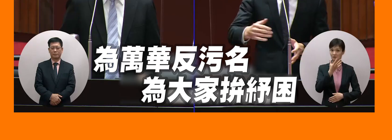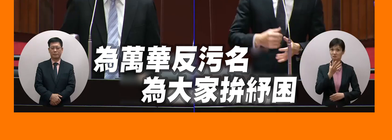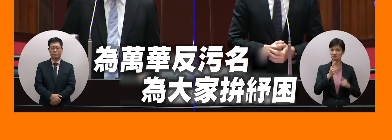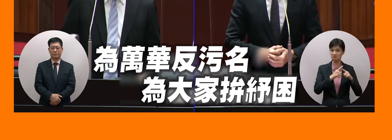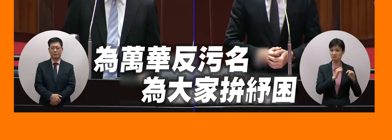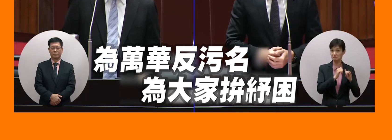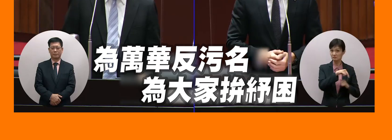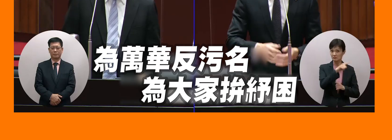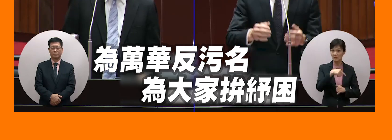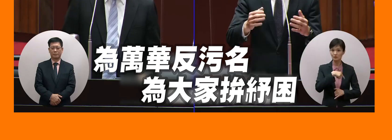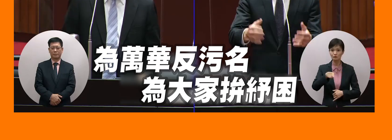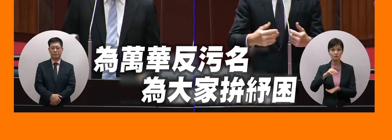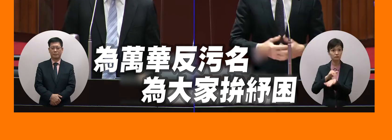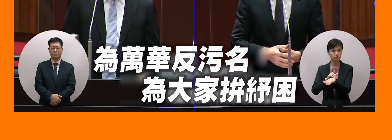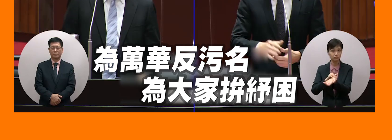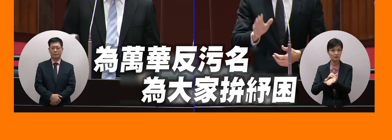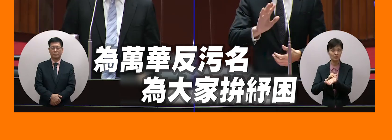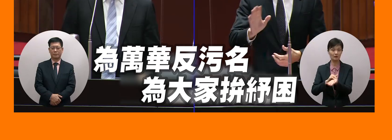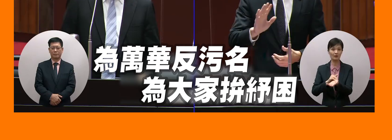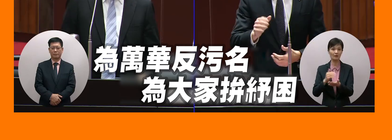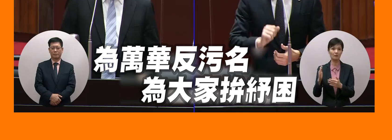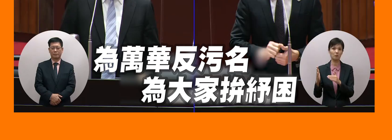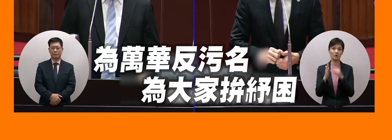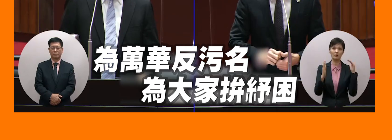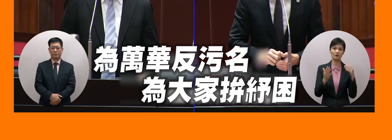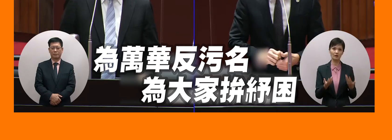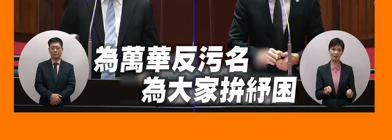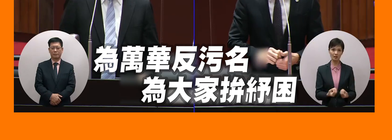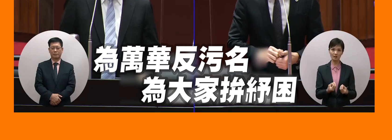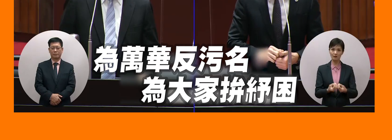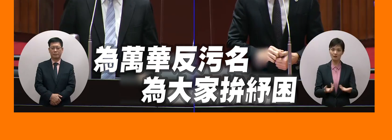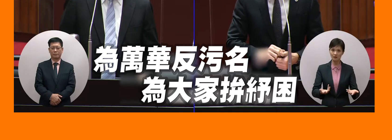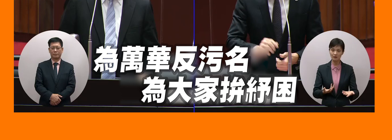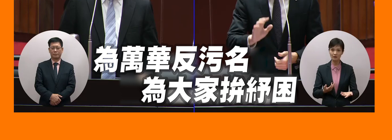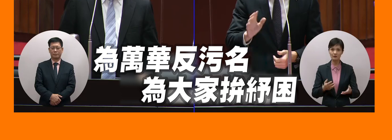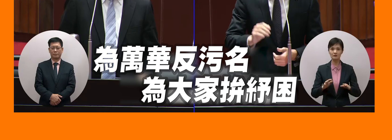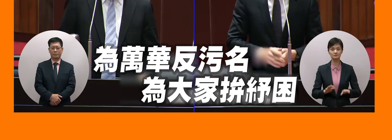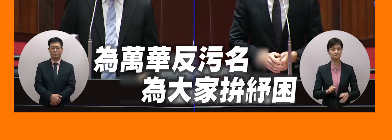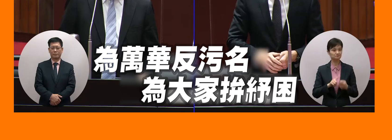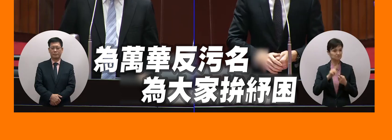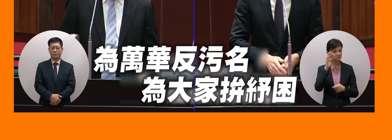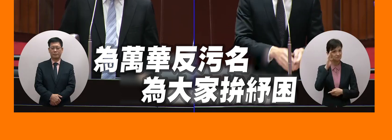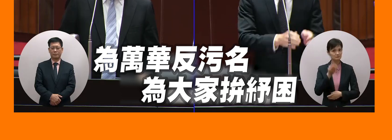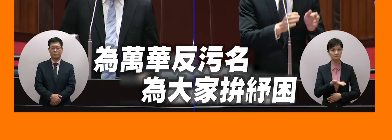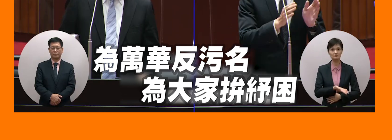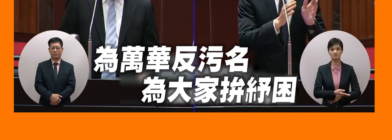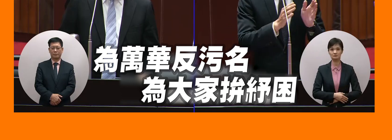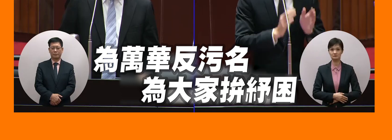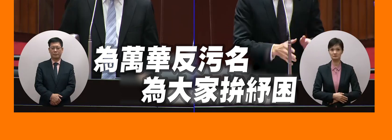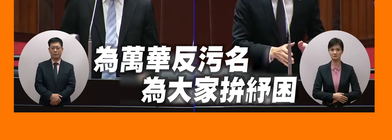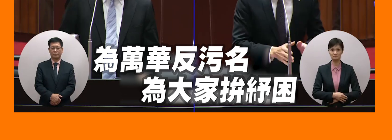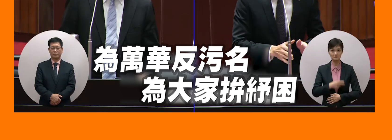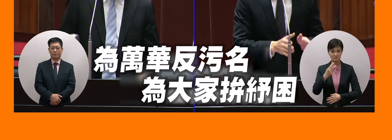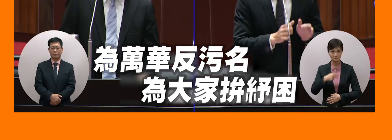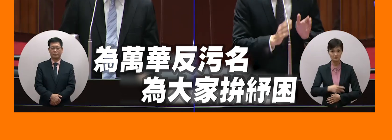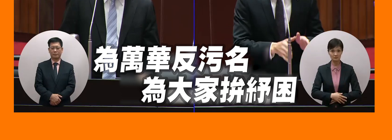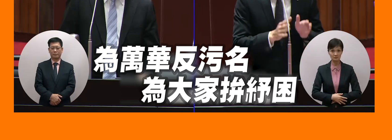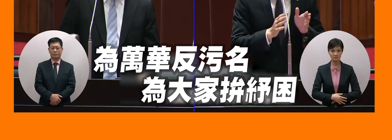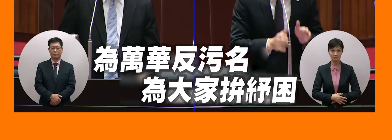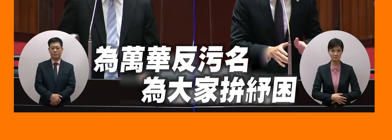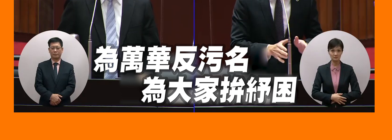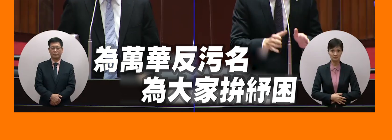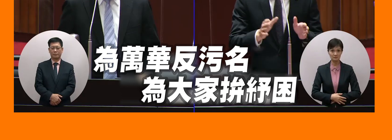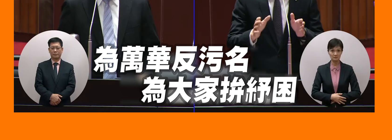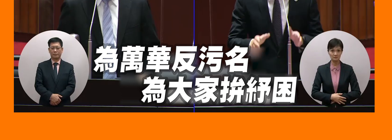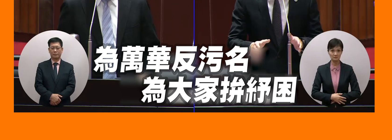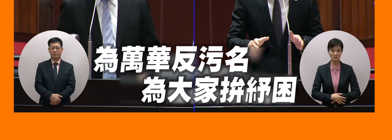要去便宜掛給我看便宜結果便宜說我現在無收萬華來的便宜那是民眾也有這個共享共